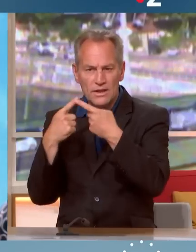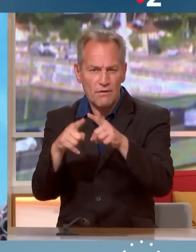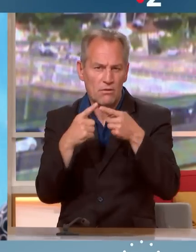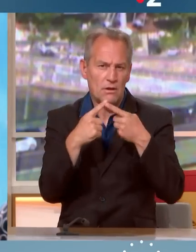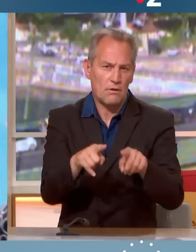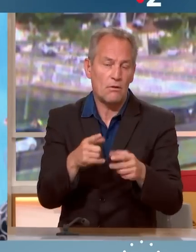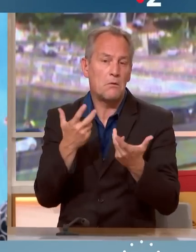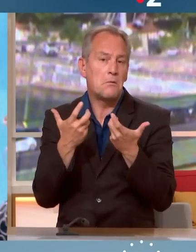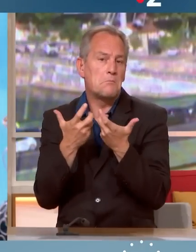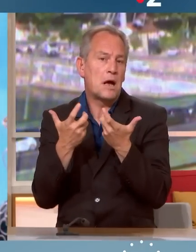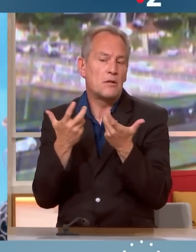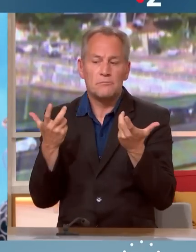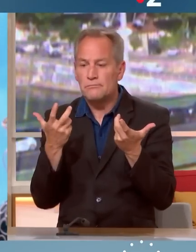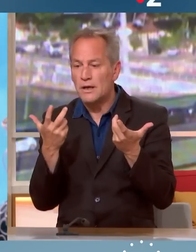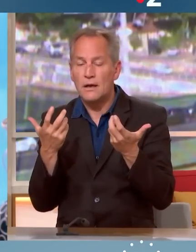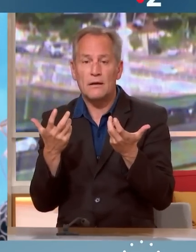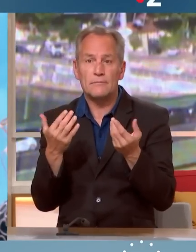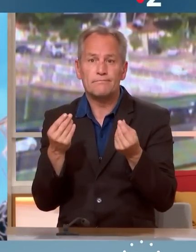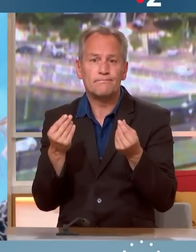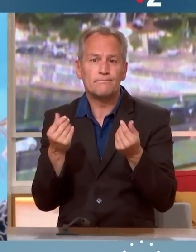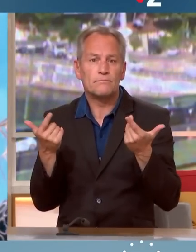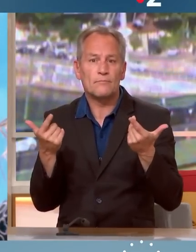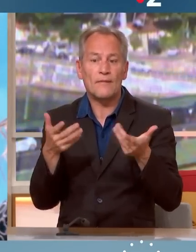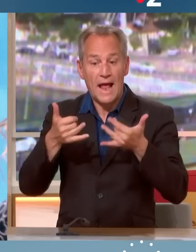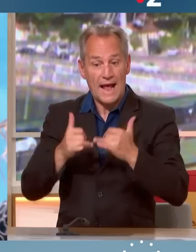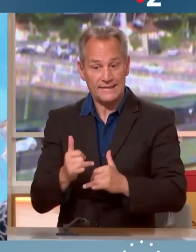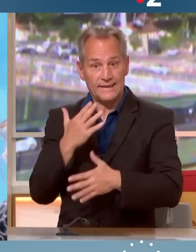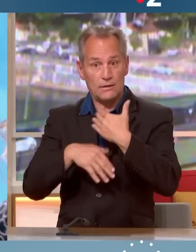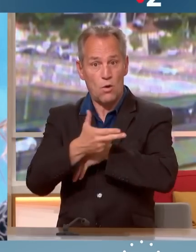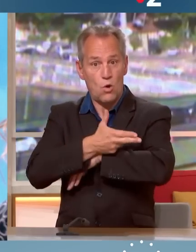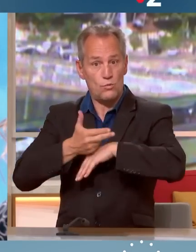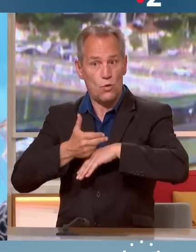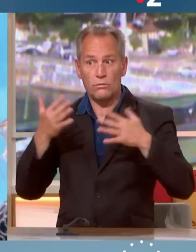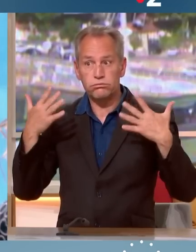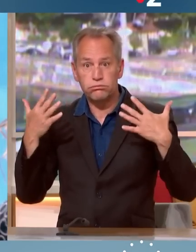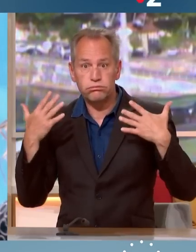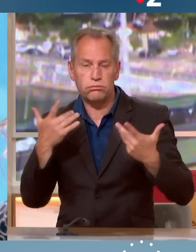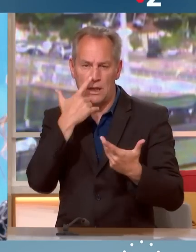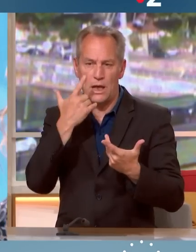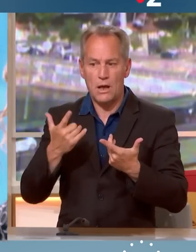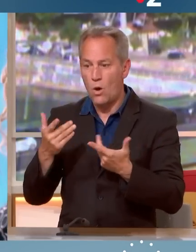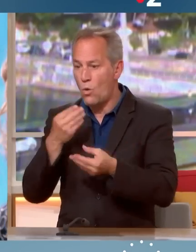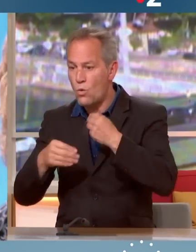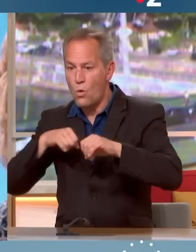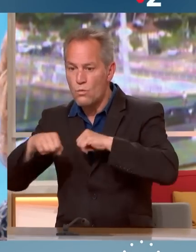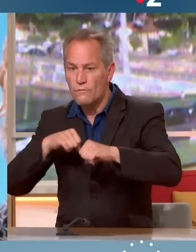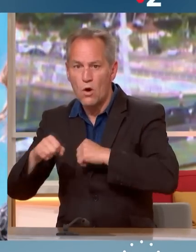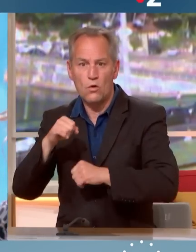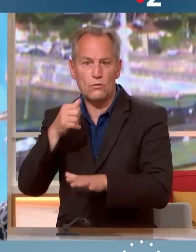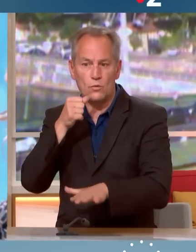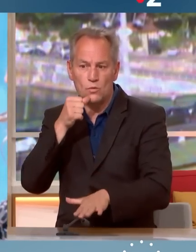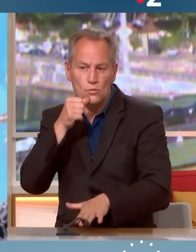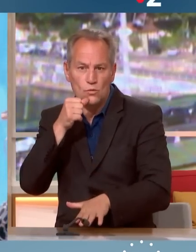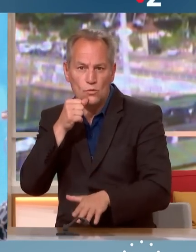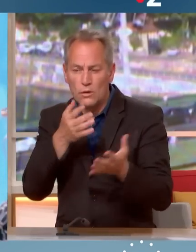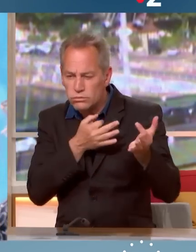chose de rafraîchir lorsqu'on est assis à un bureau ou lorsqu'on est en mouvement constamment. L'impression de chaleur est différente, par